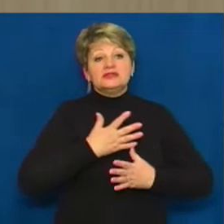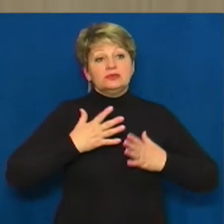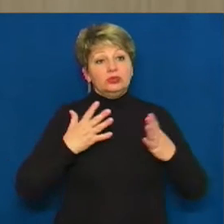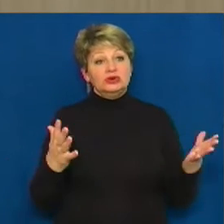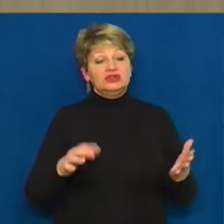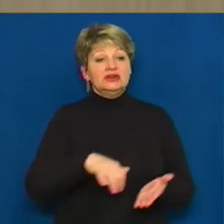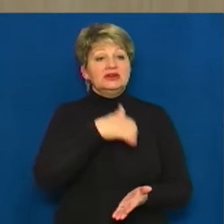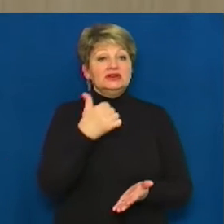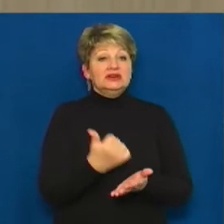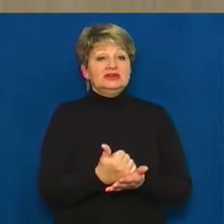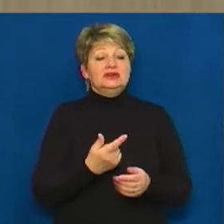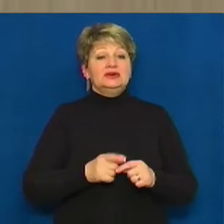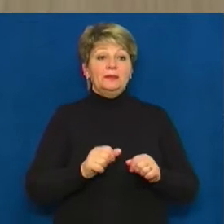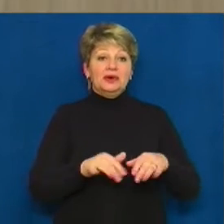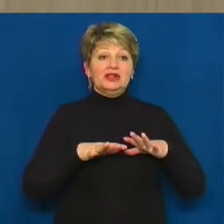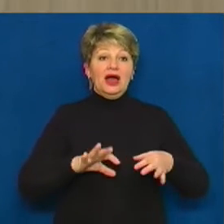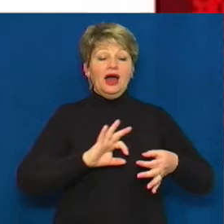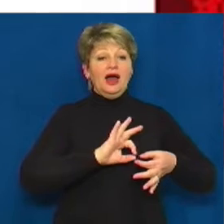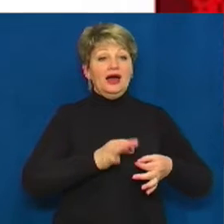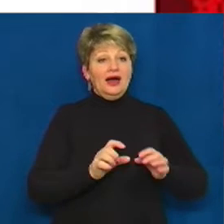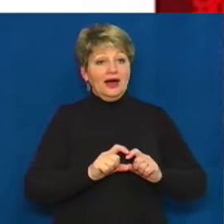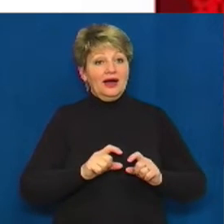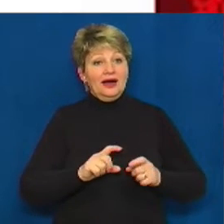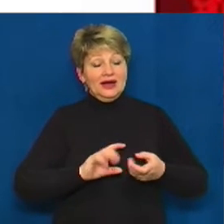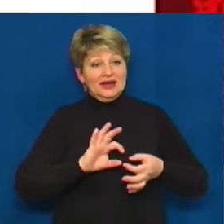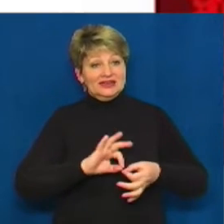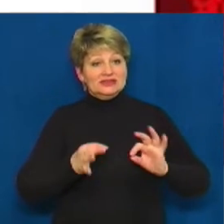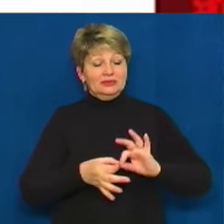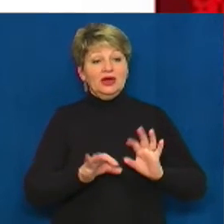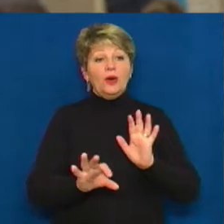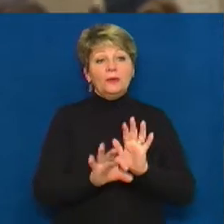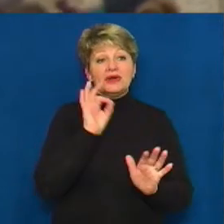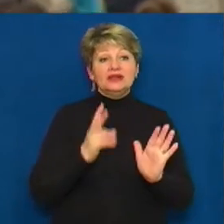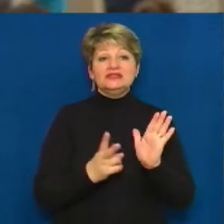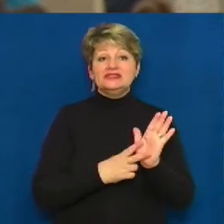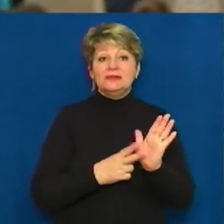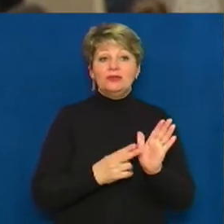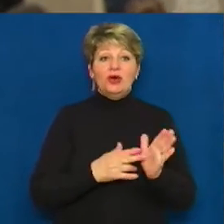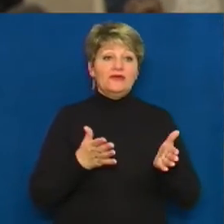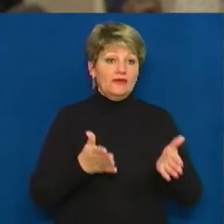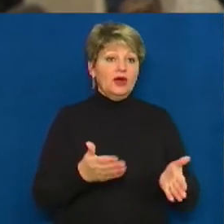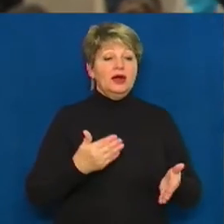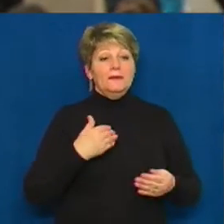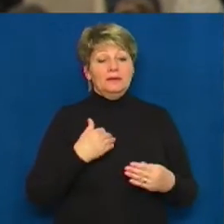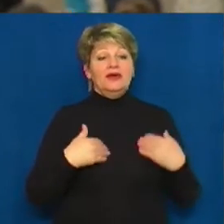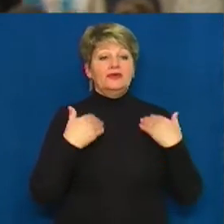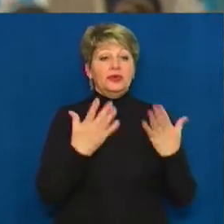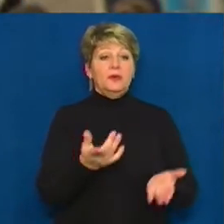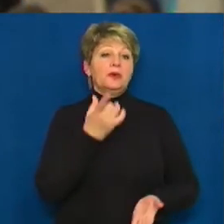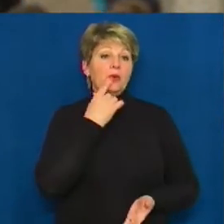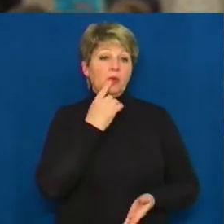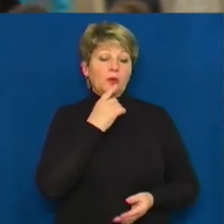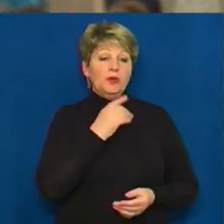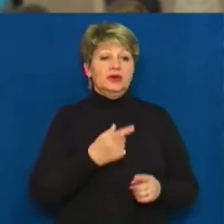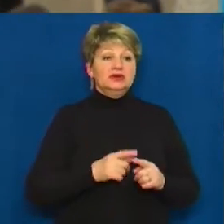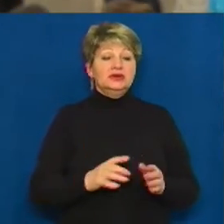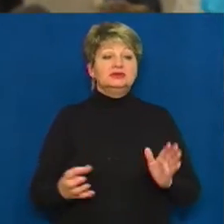Голова учнівської міжпарламентської асамблеї Андрій Кривко обрав сьомий варіант. Ми віддаємо перевагу червоному квитку з зображенням